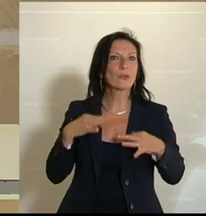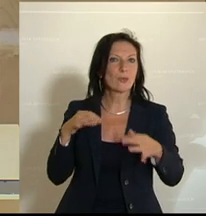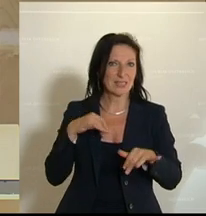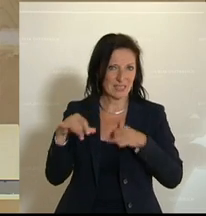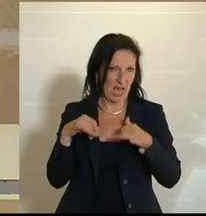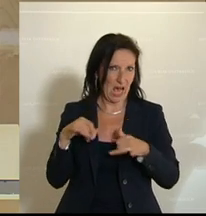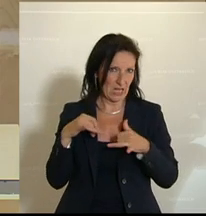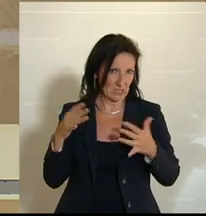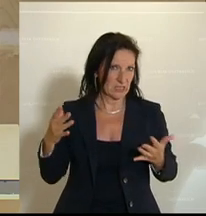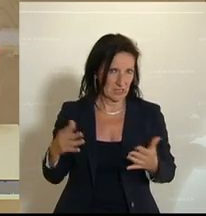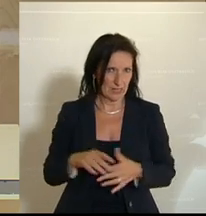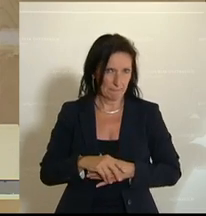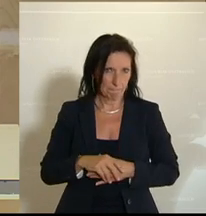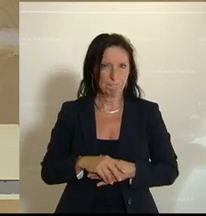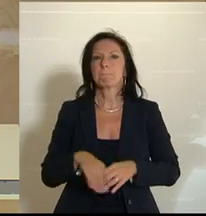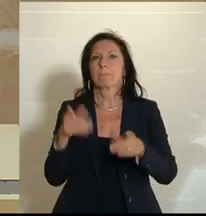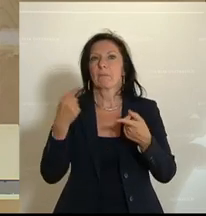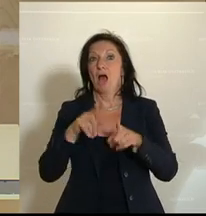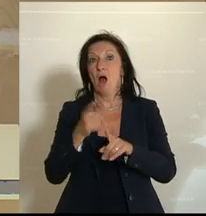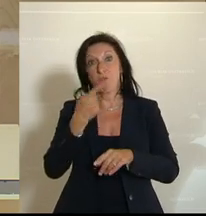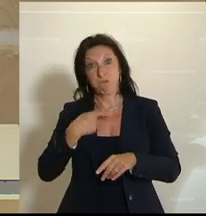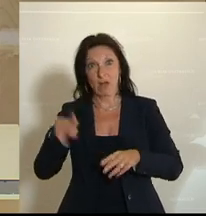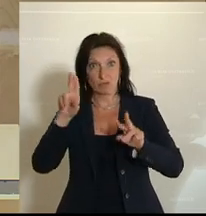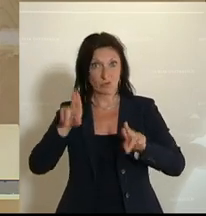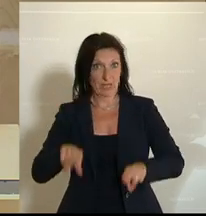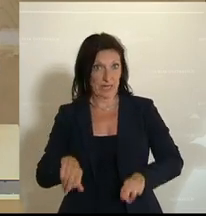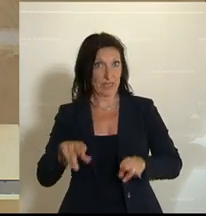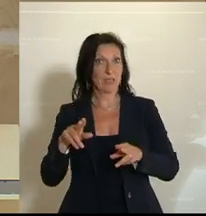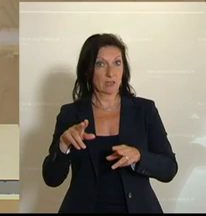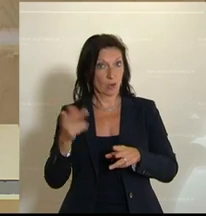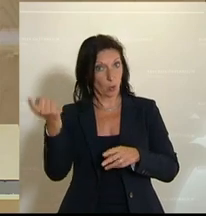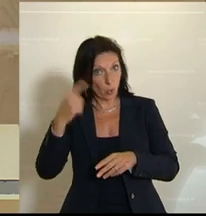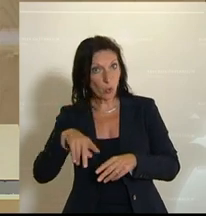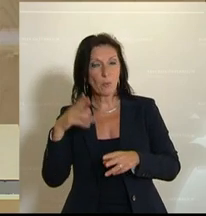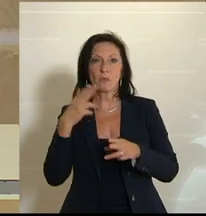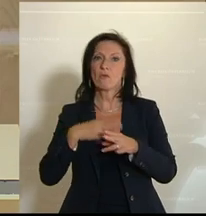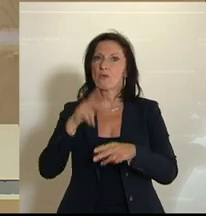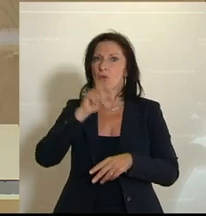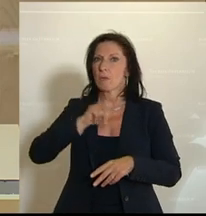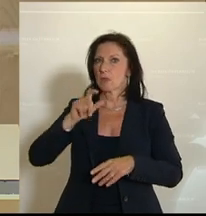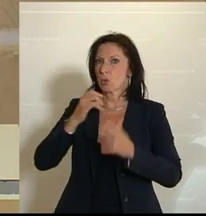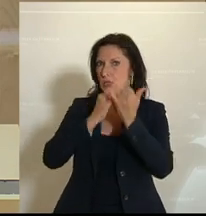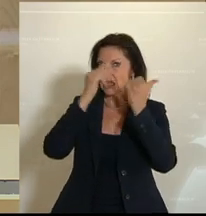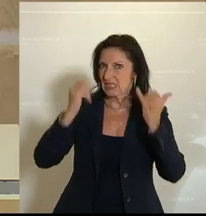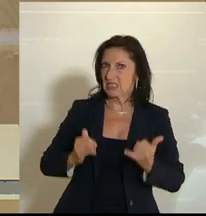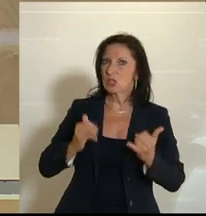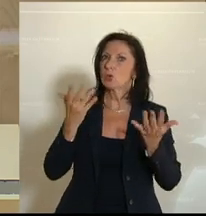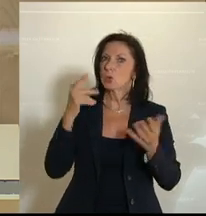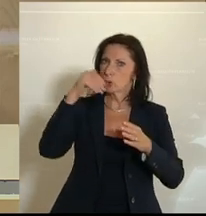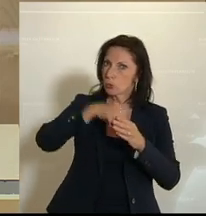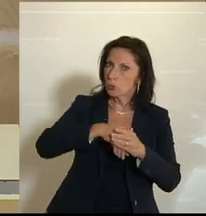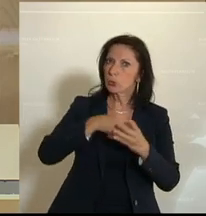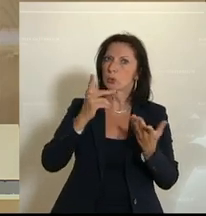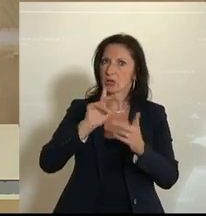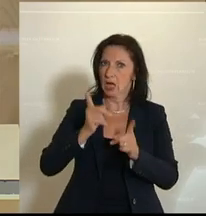entsprechend zu. Und es wird auch ein Weisungsrecht für die ursprünglich erhebungsberechtigte Institution eingerichtet, weil das auch ein